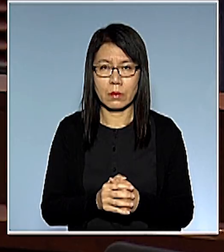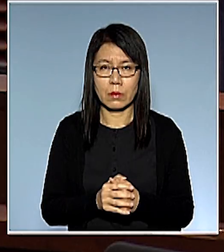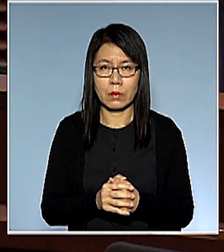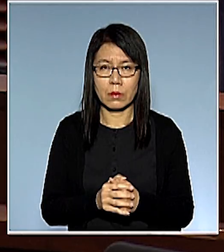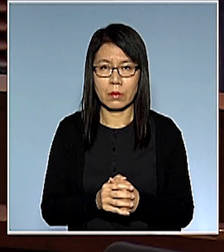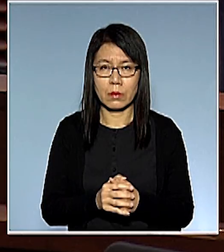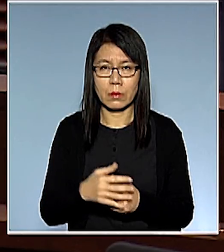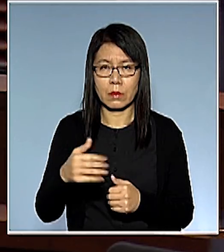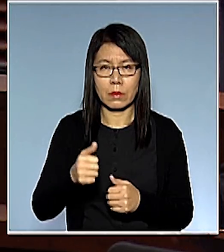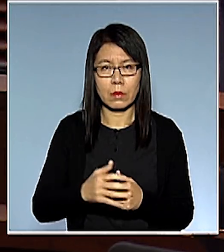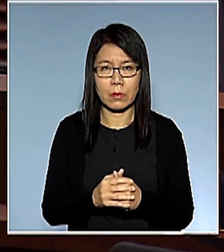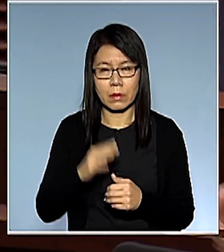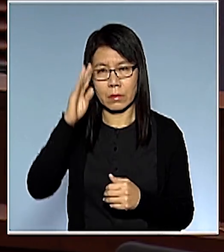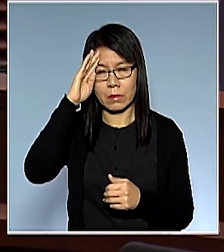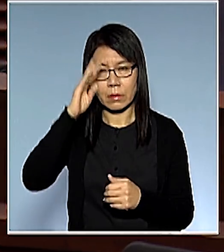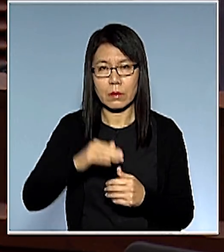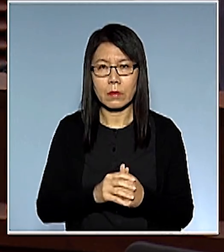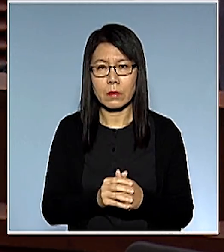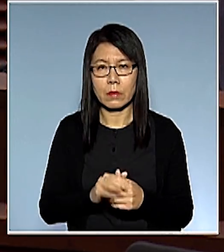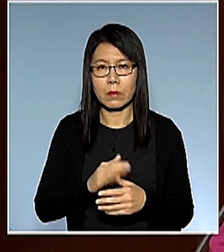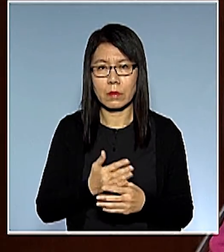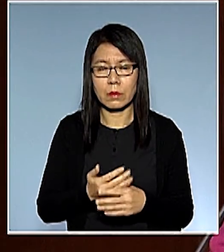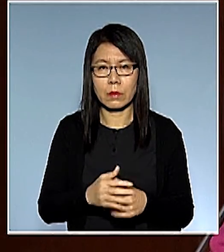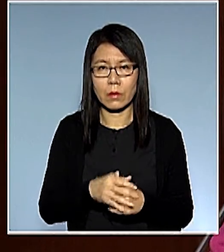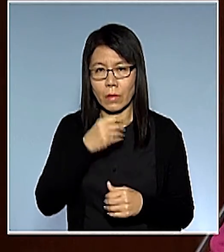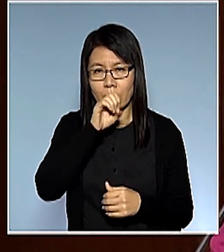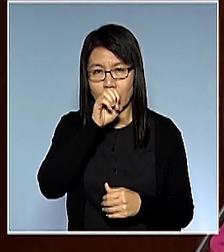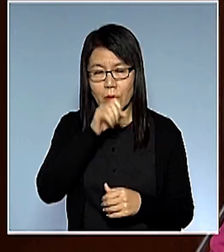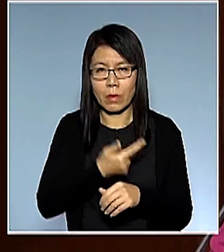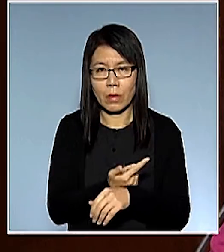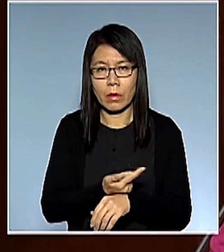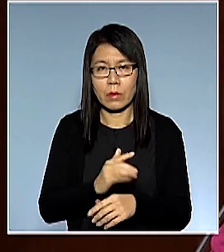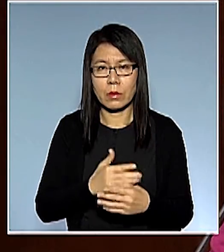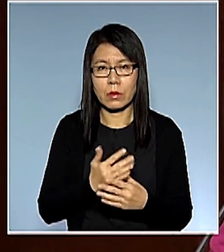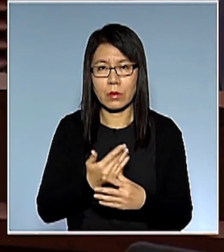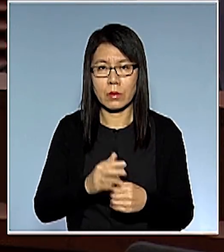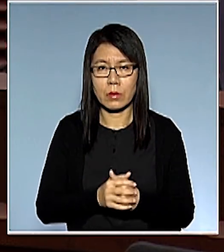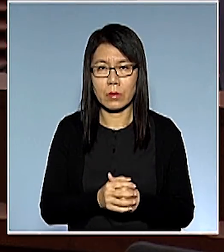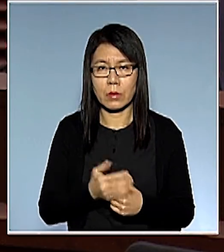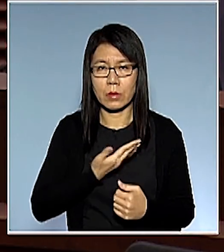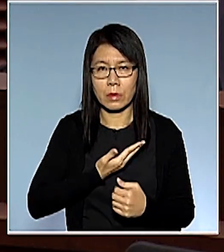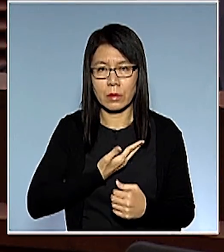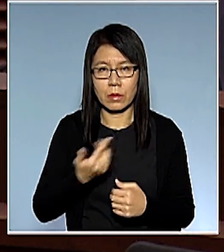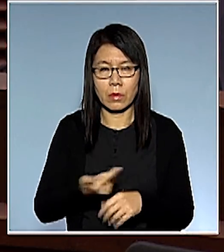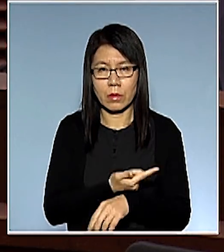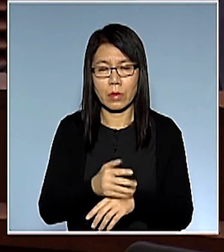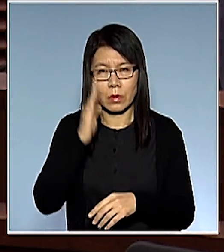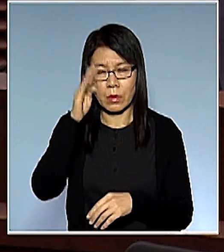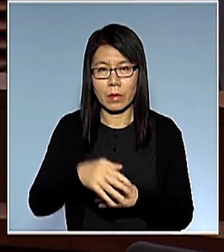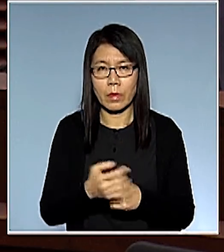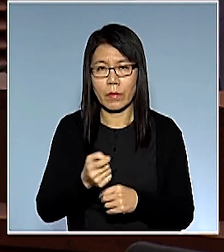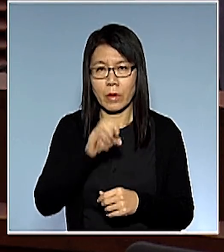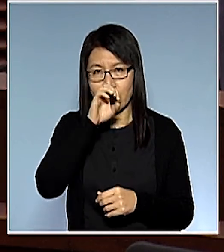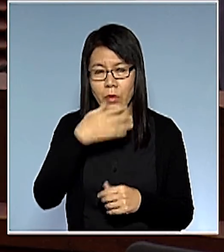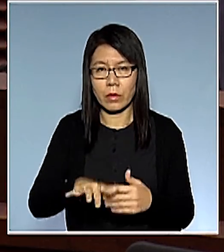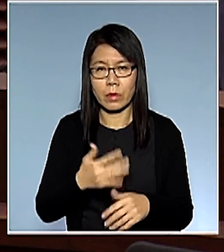主席對不起因為我覺得實在說太久也都因為忍了太久我希望很快地說完